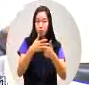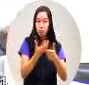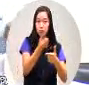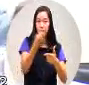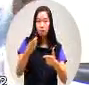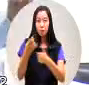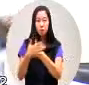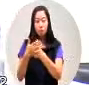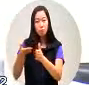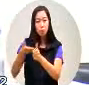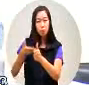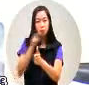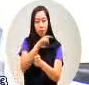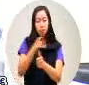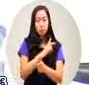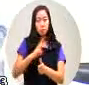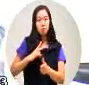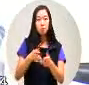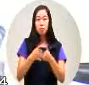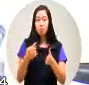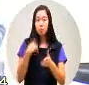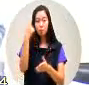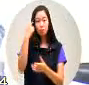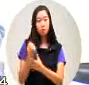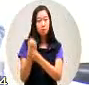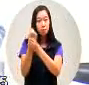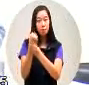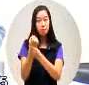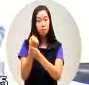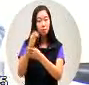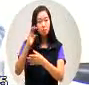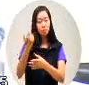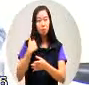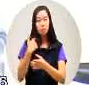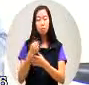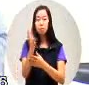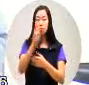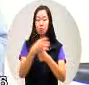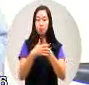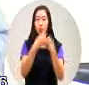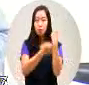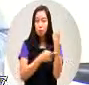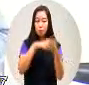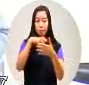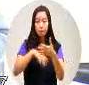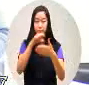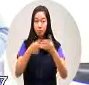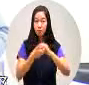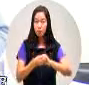保育都要兼顾这个我支持但是水保法里面有规定